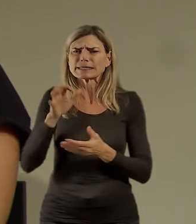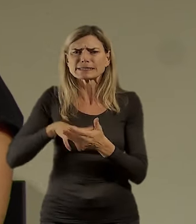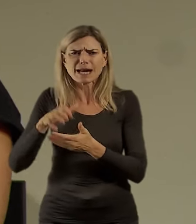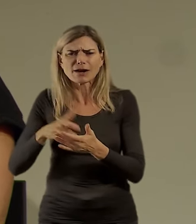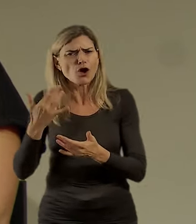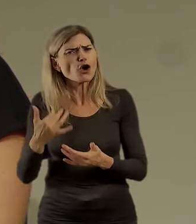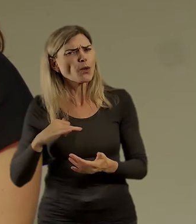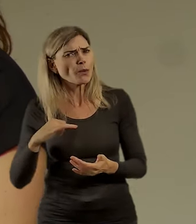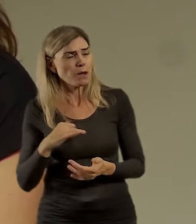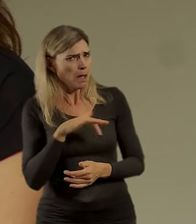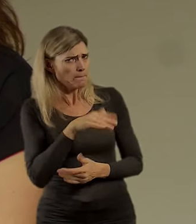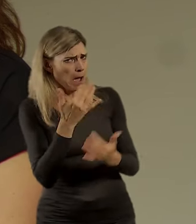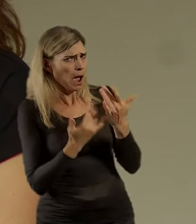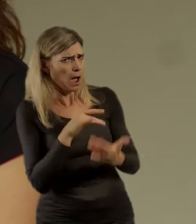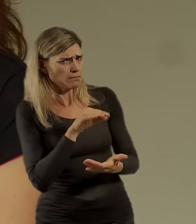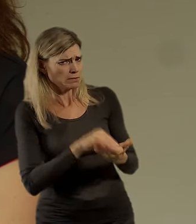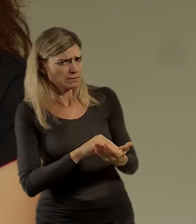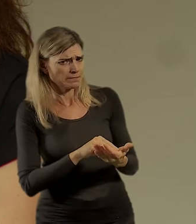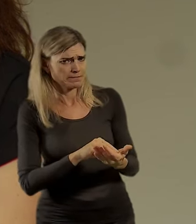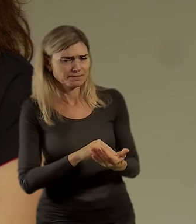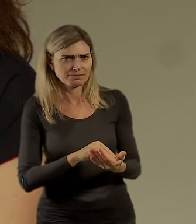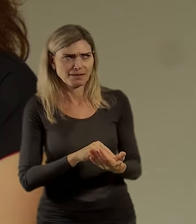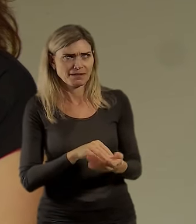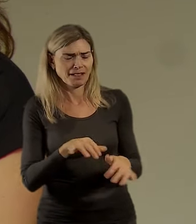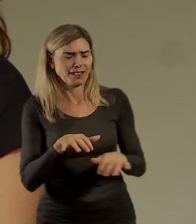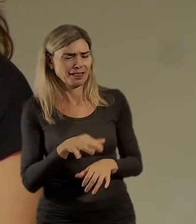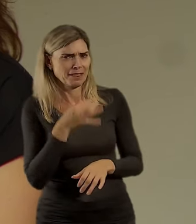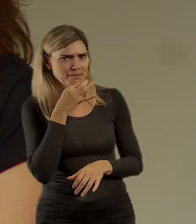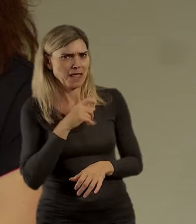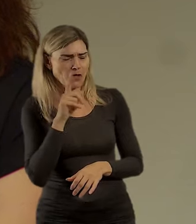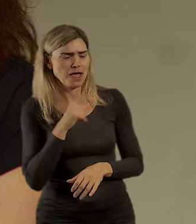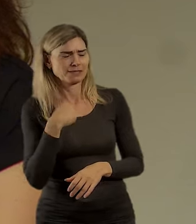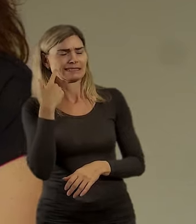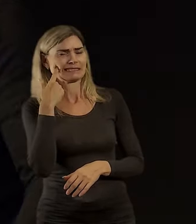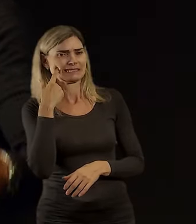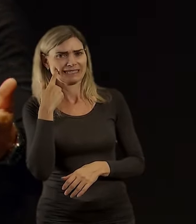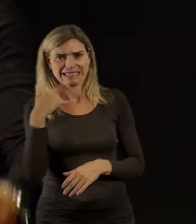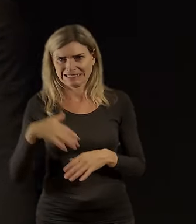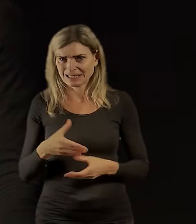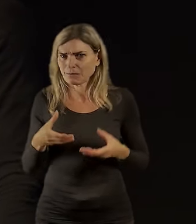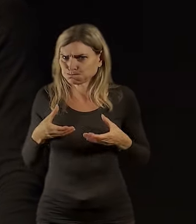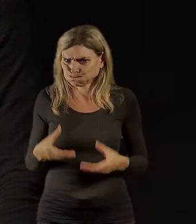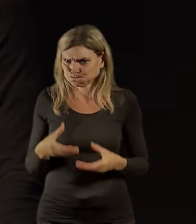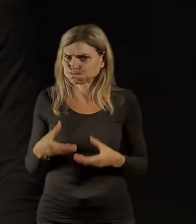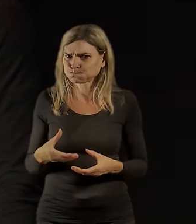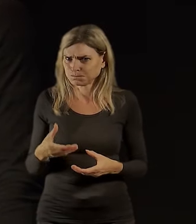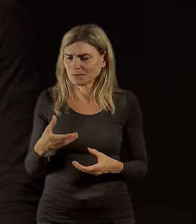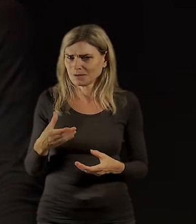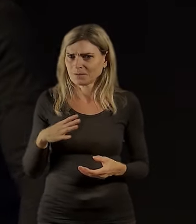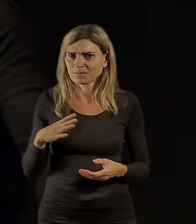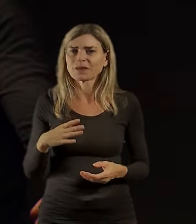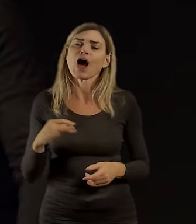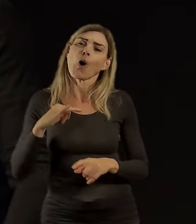kolik má stran? No, to je dobrá otázka. Já jsem se taky bál to říct. Tak jak tedy teda to